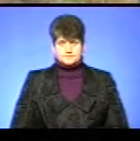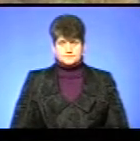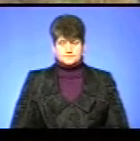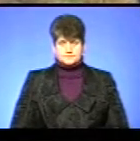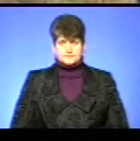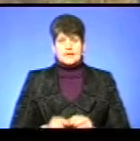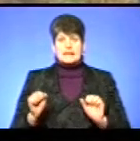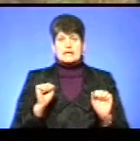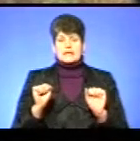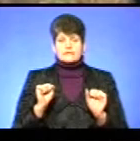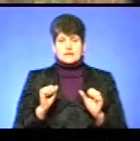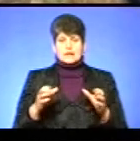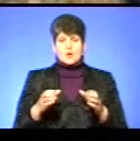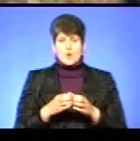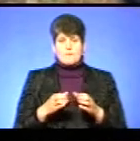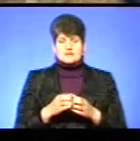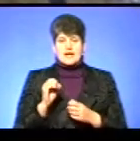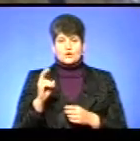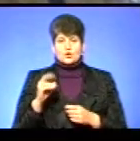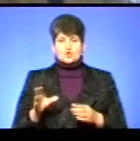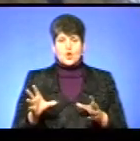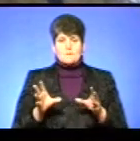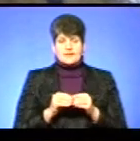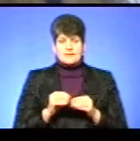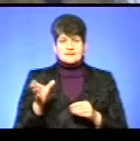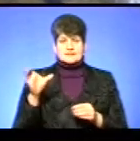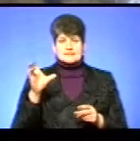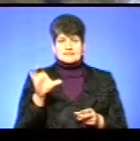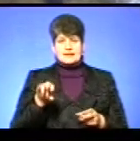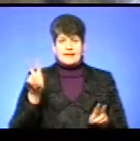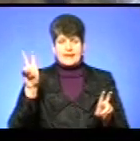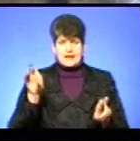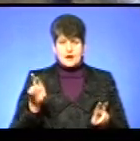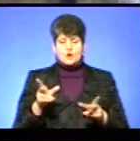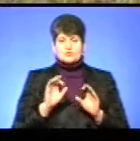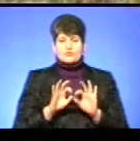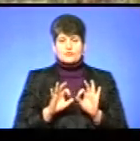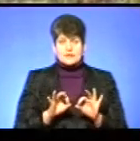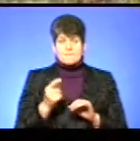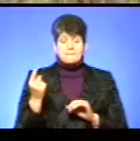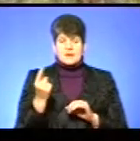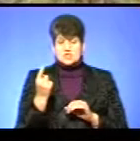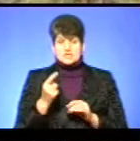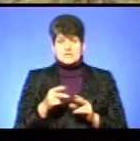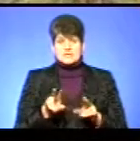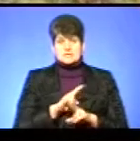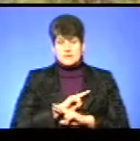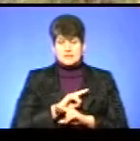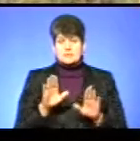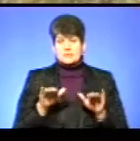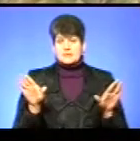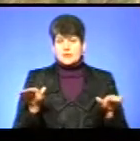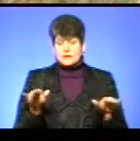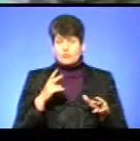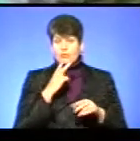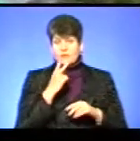Керівник громадського екологічного об'єднання «Скеля» Андрій Об'єжчик розповідає, перших загиблих птахів на Тернопільському ставі